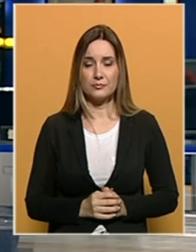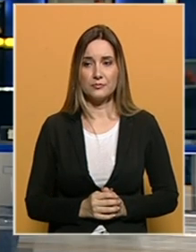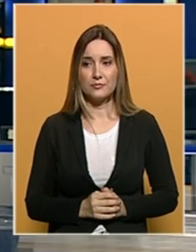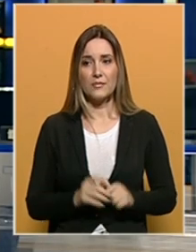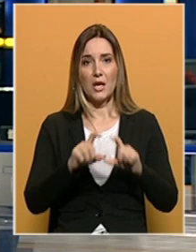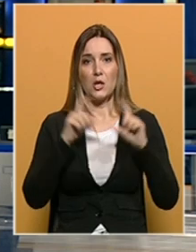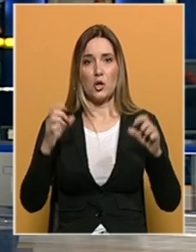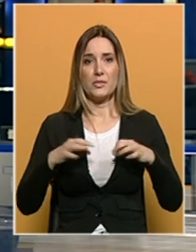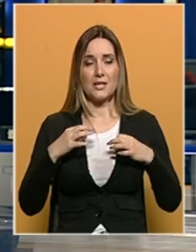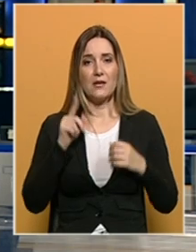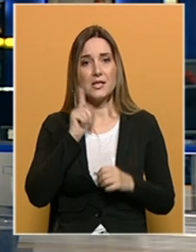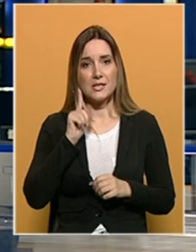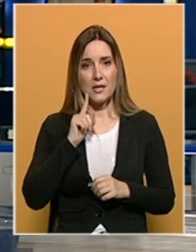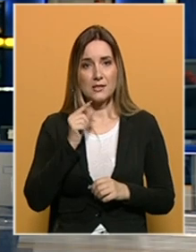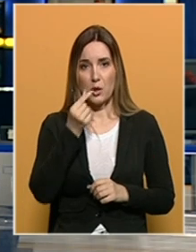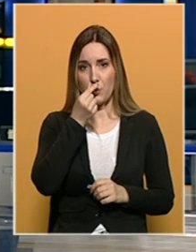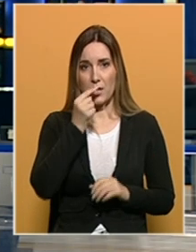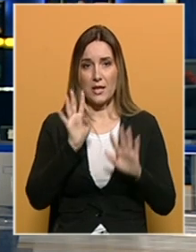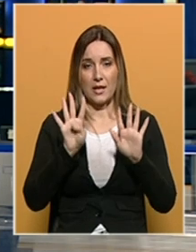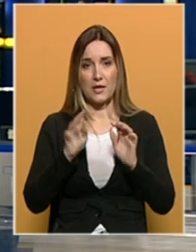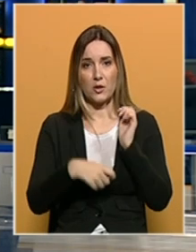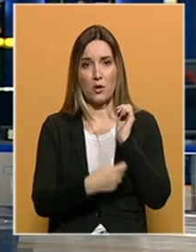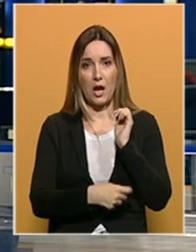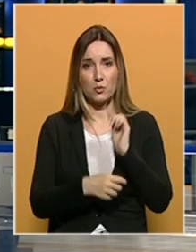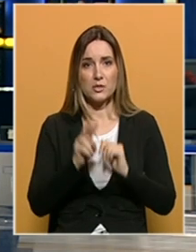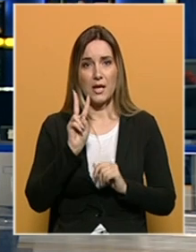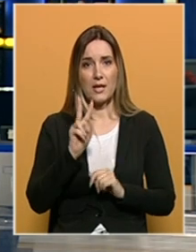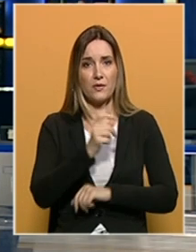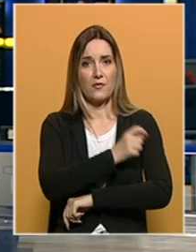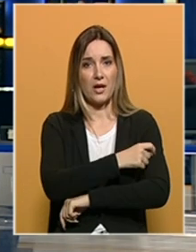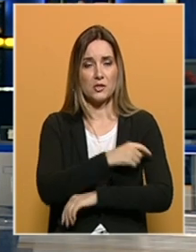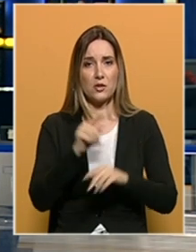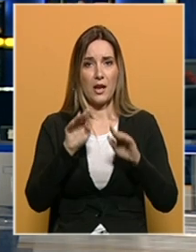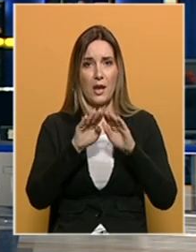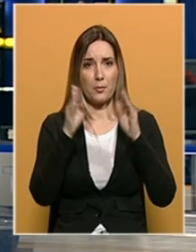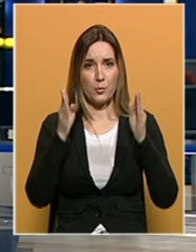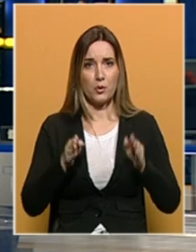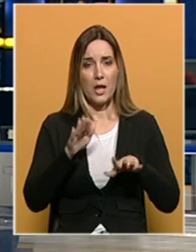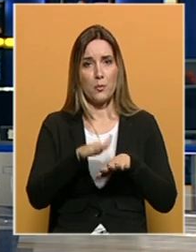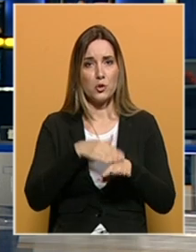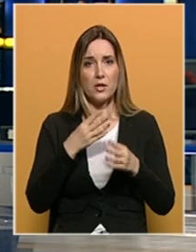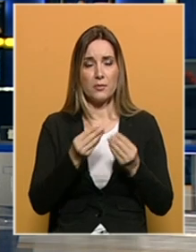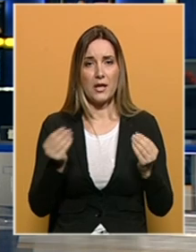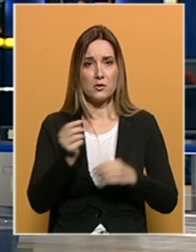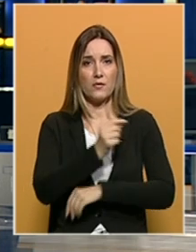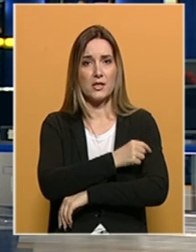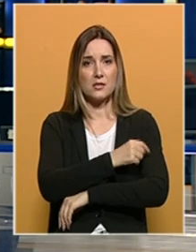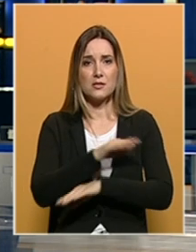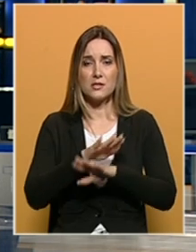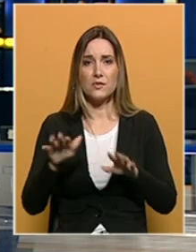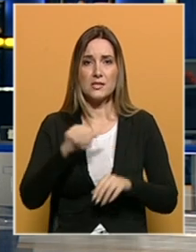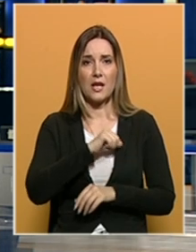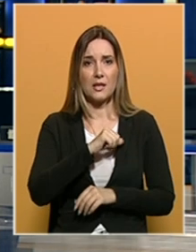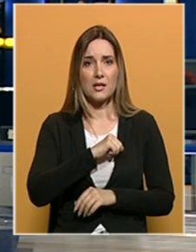Dom zdravlja Zenica će od ponedeljka 9. augusta na dva vakcinalna punkta početi masovnu vakcinaciju svih